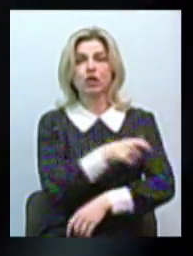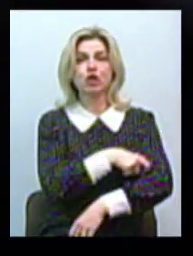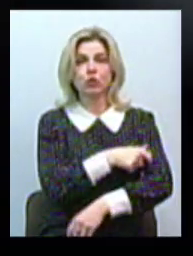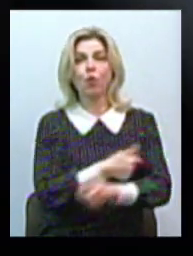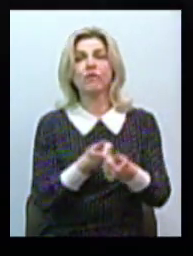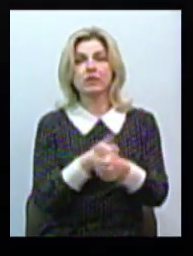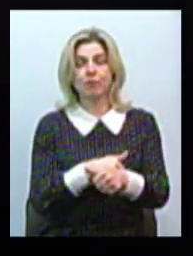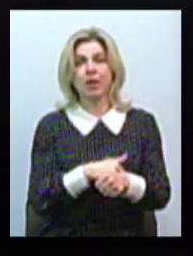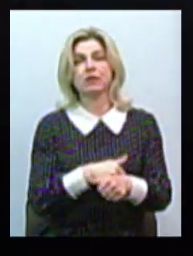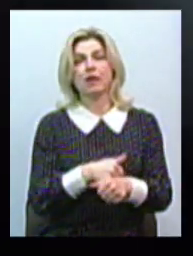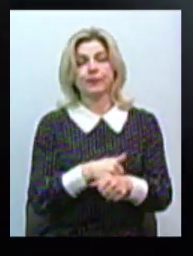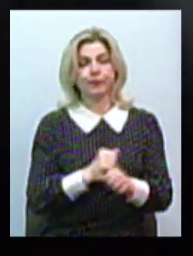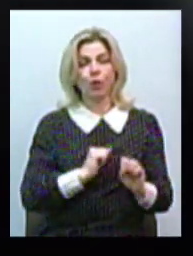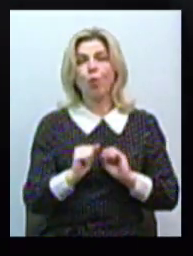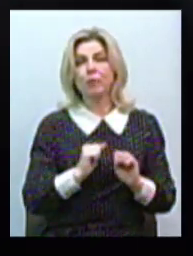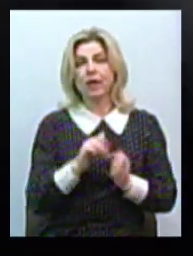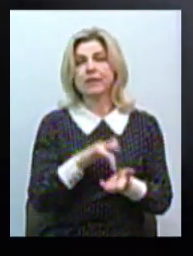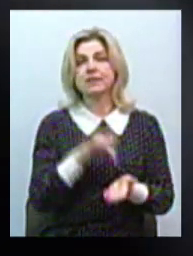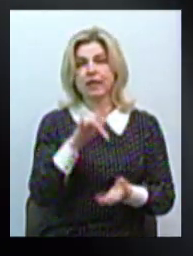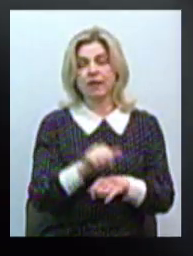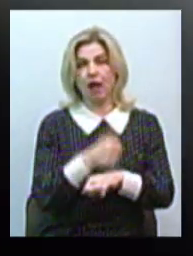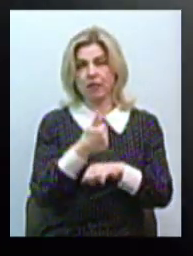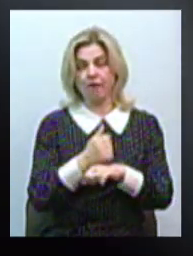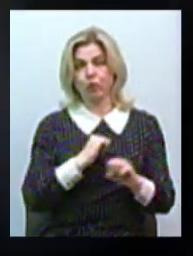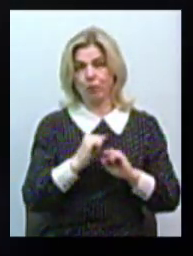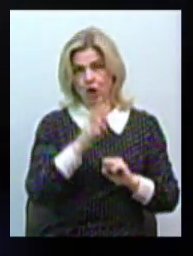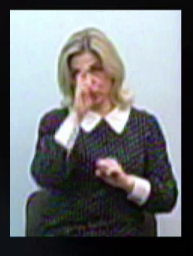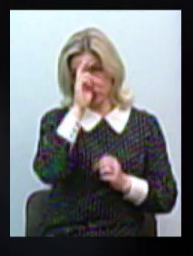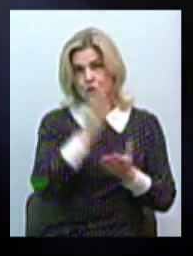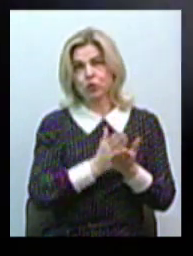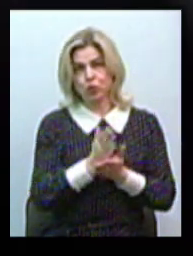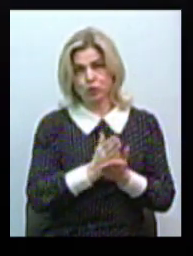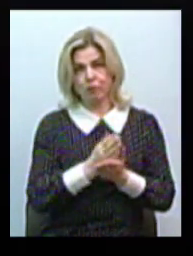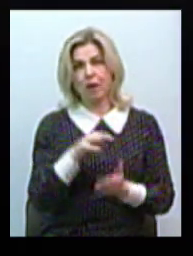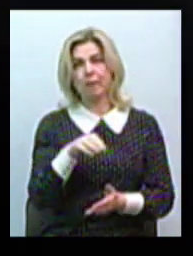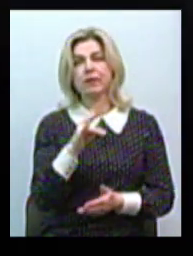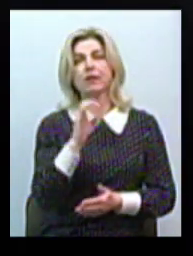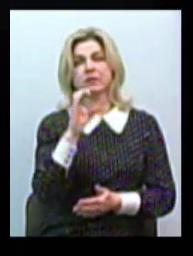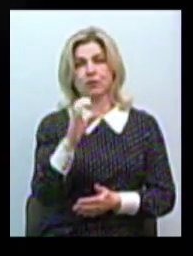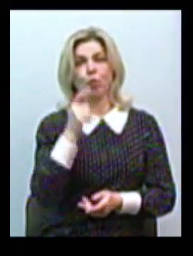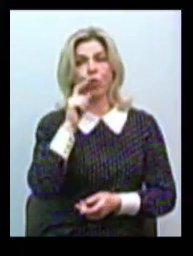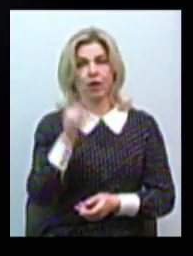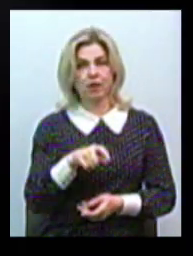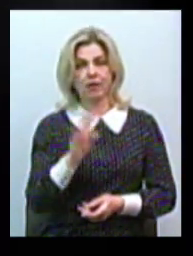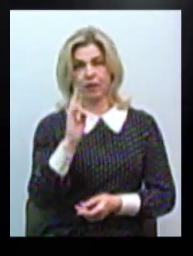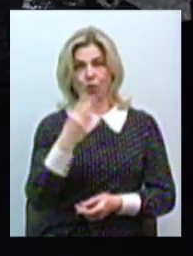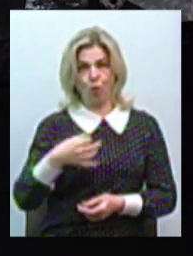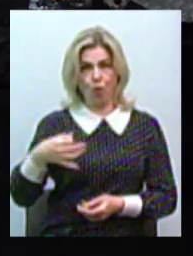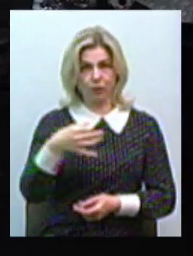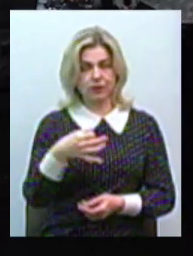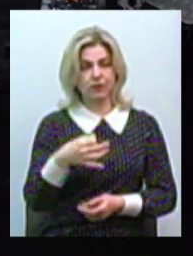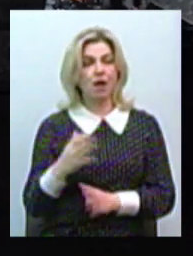зміну Оперативно-координаційного центру головного управління Державної служби з надзвичайних ситуацій України у Миколаївській області.